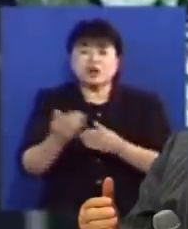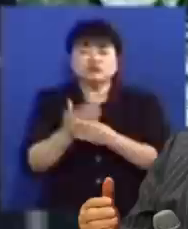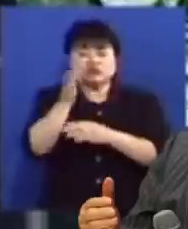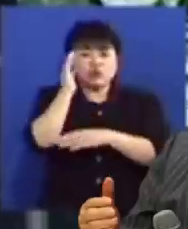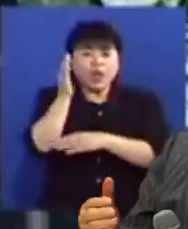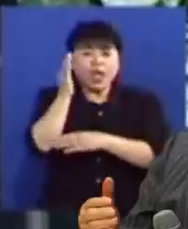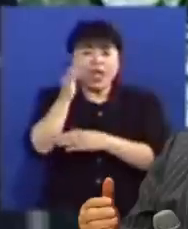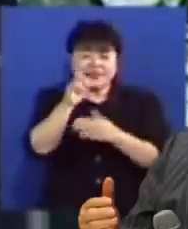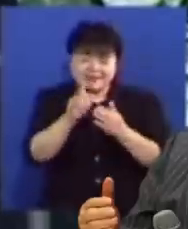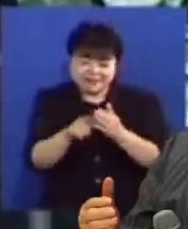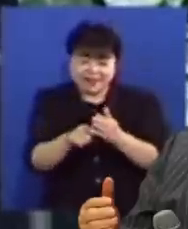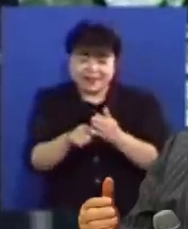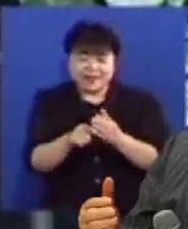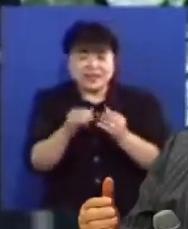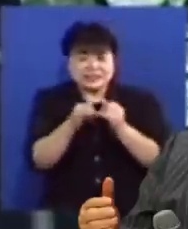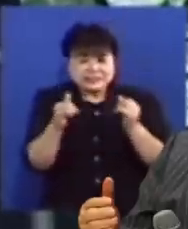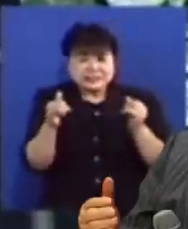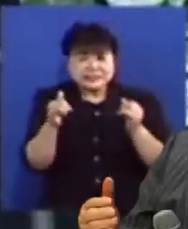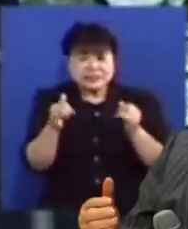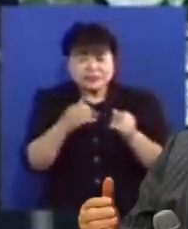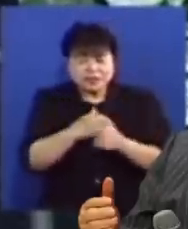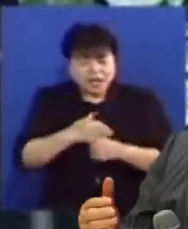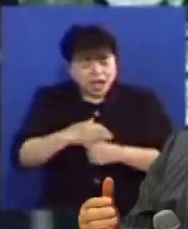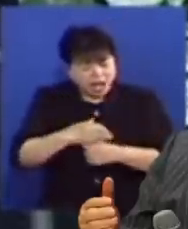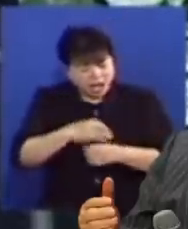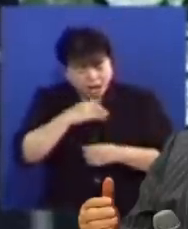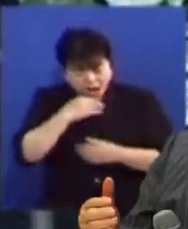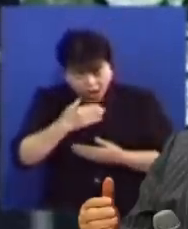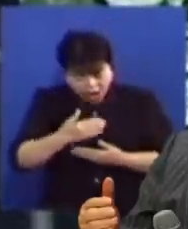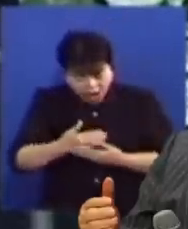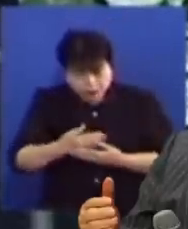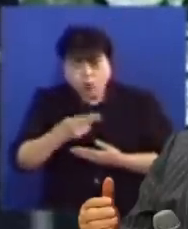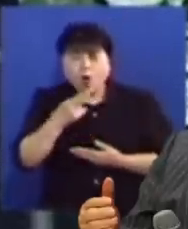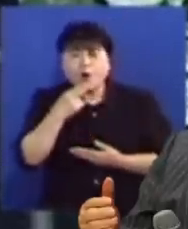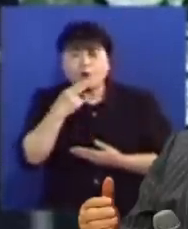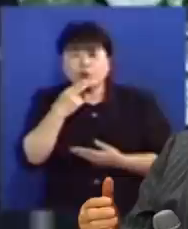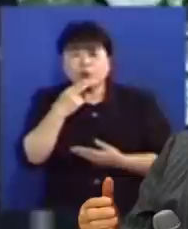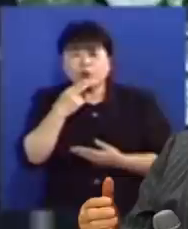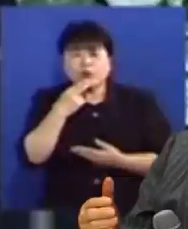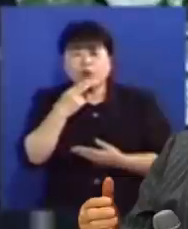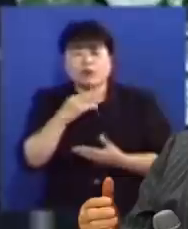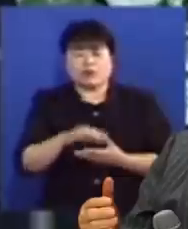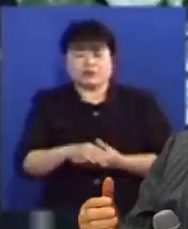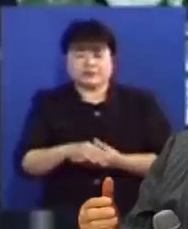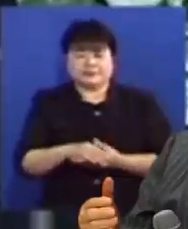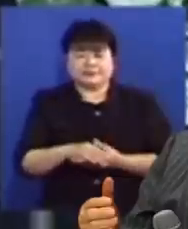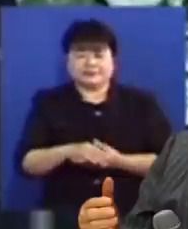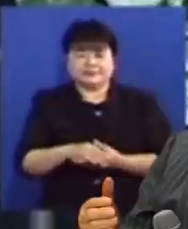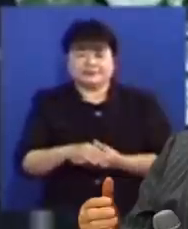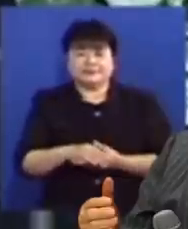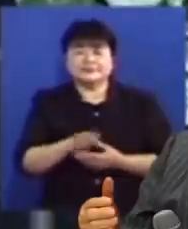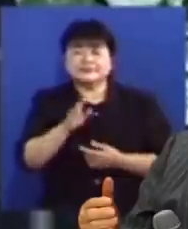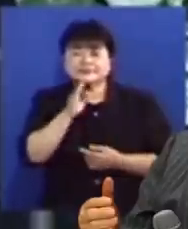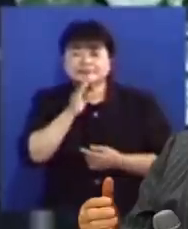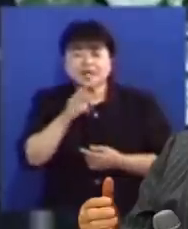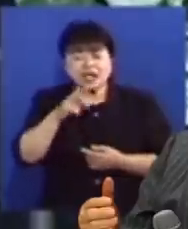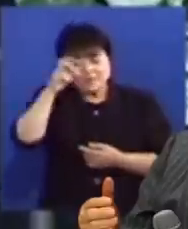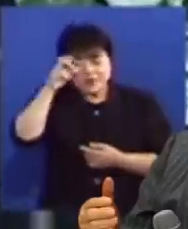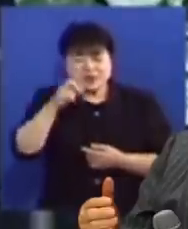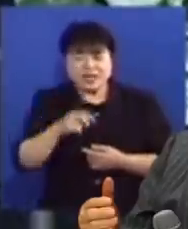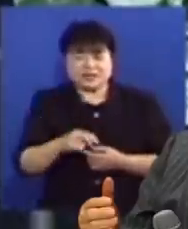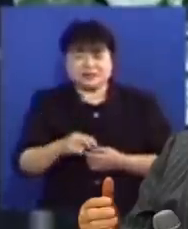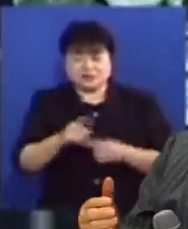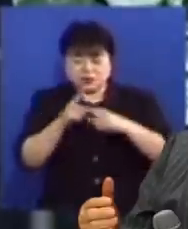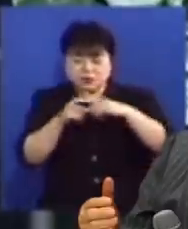사람들이 감동을 안 받아가지고서 아주 냉랭해요 장대체 교회는 평양에서 제일 큰